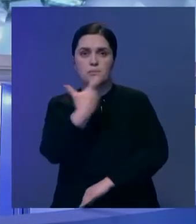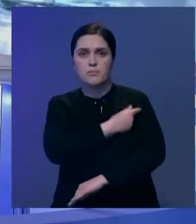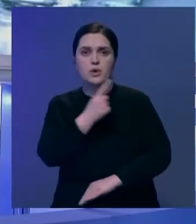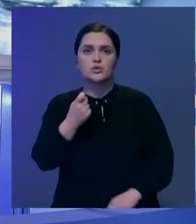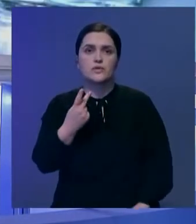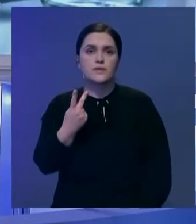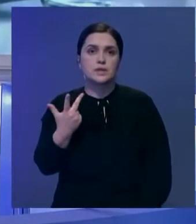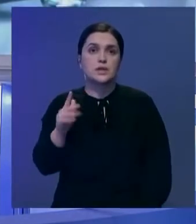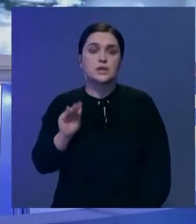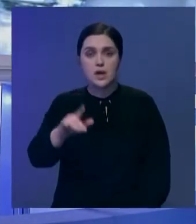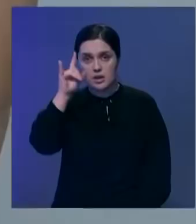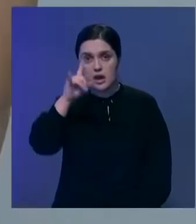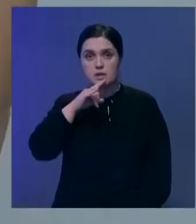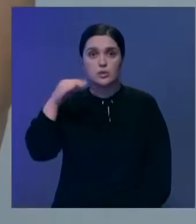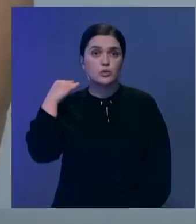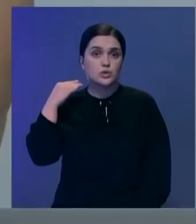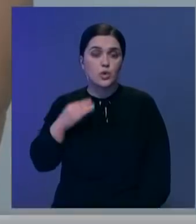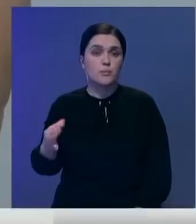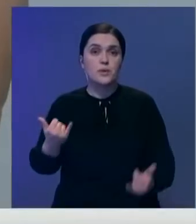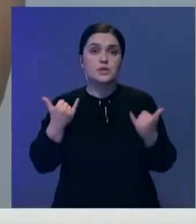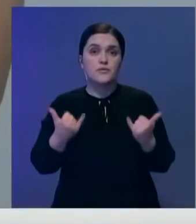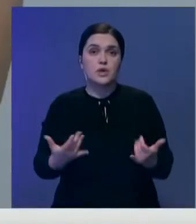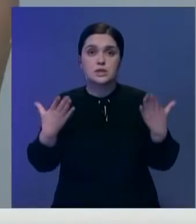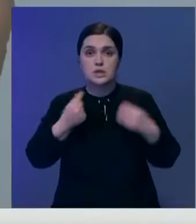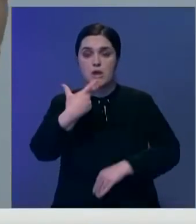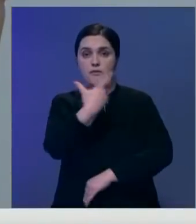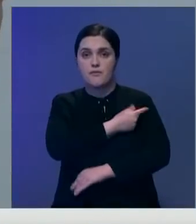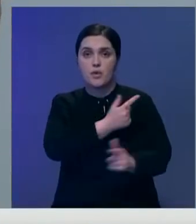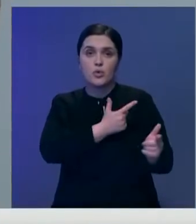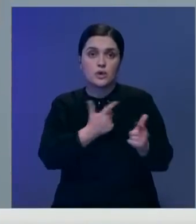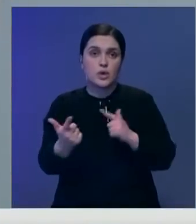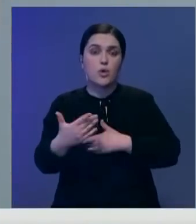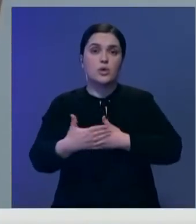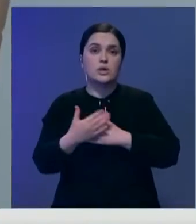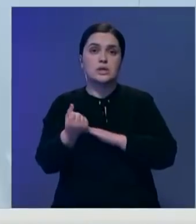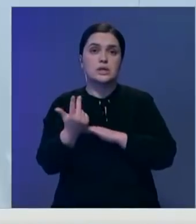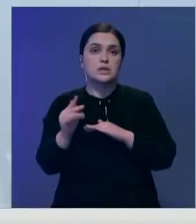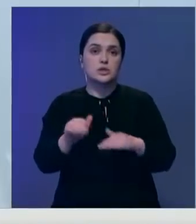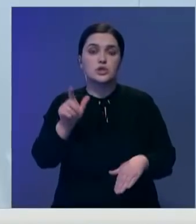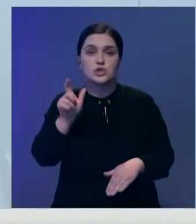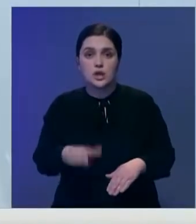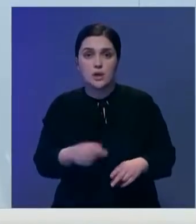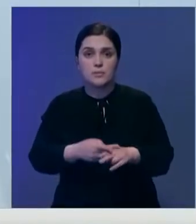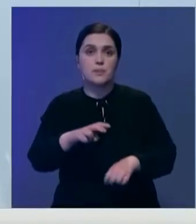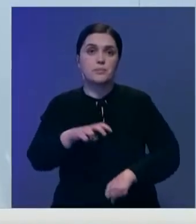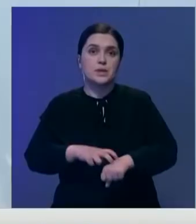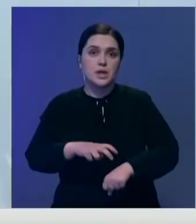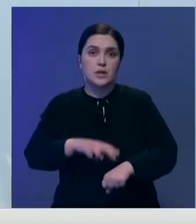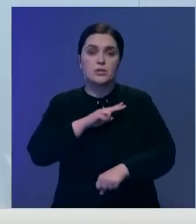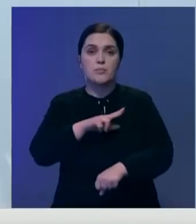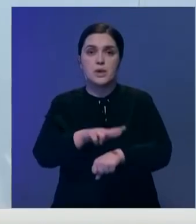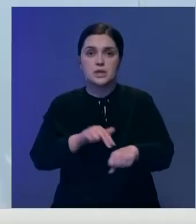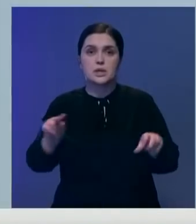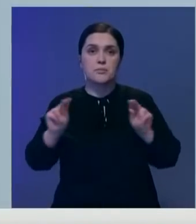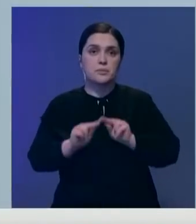тысяч казахстанцев. В Туркестанской области на сегодняшний день провакцинировались около 13 тысяч человек. В основном это медики,